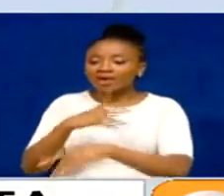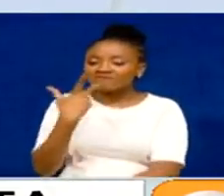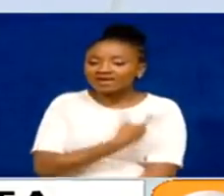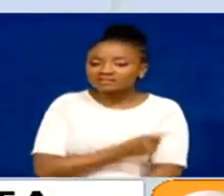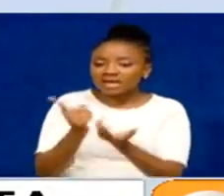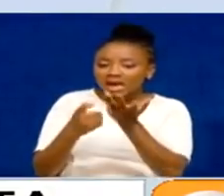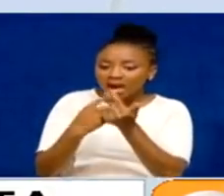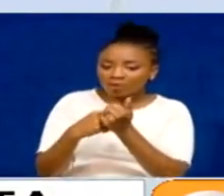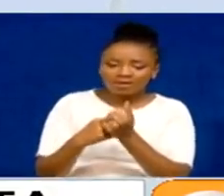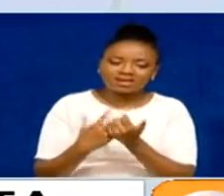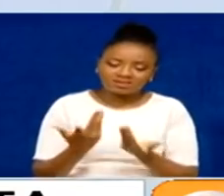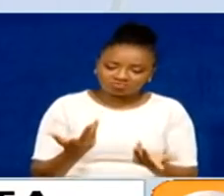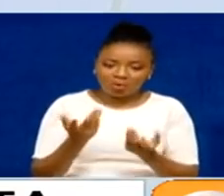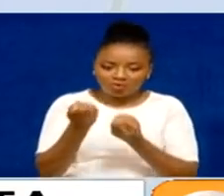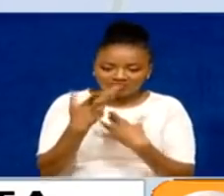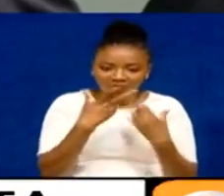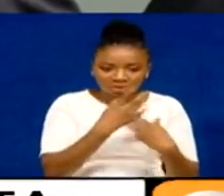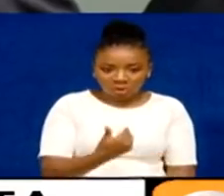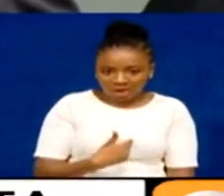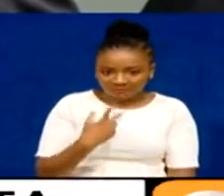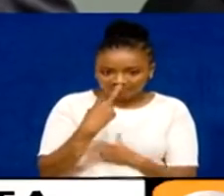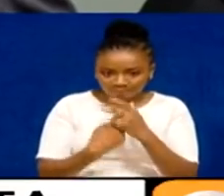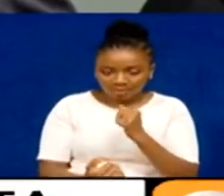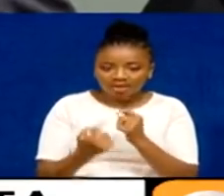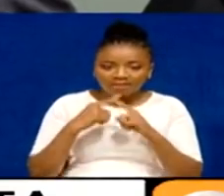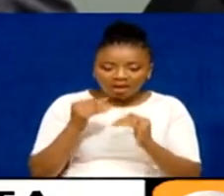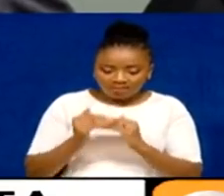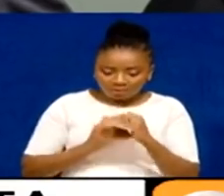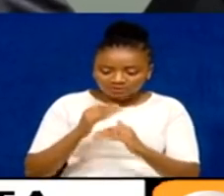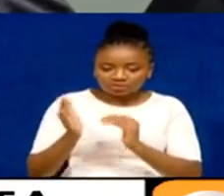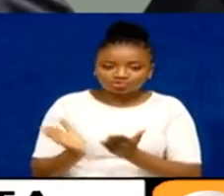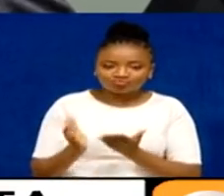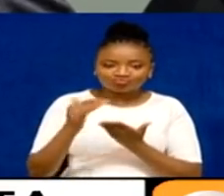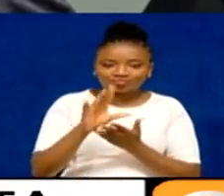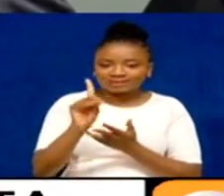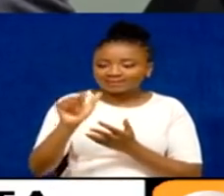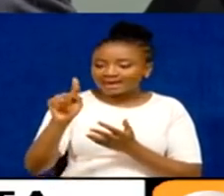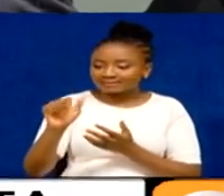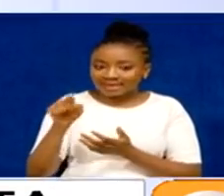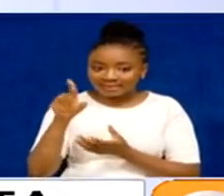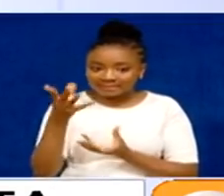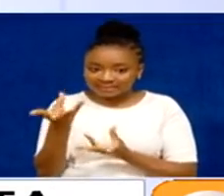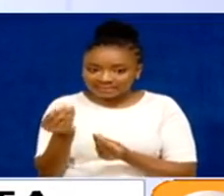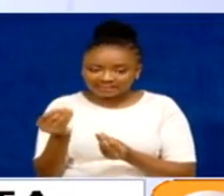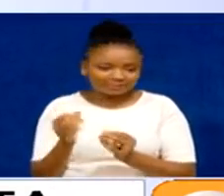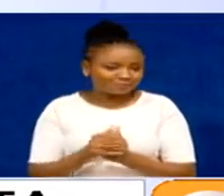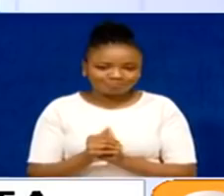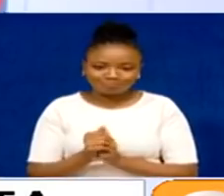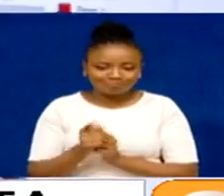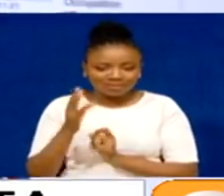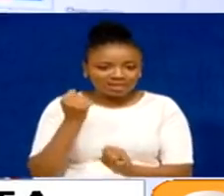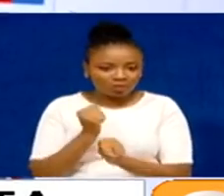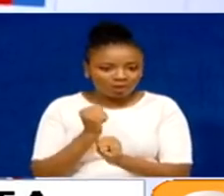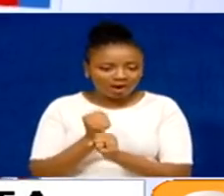Both partially, so one dose and then both doses. Utaratibu wa kukusanya data siyo jambo rahisi ni kazi